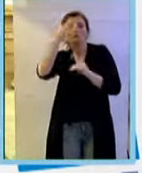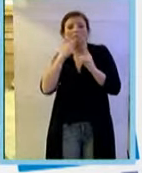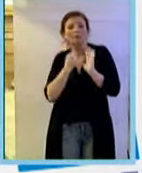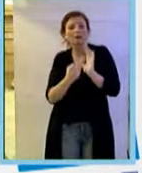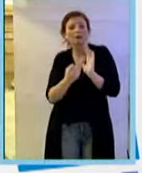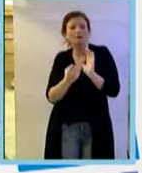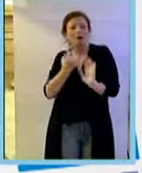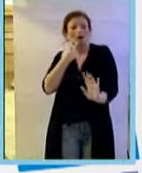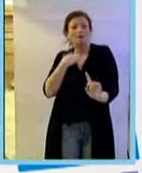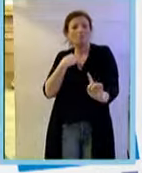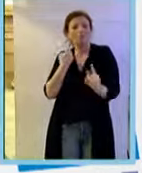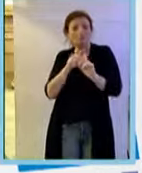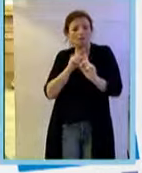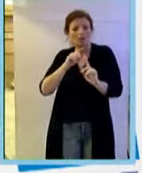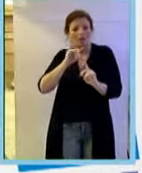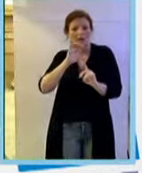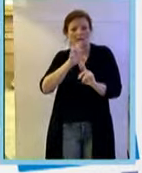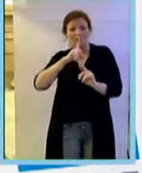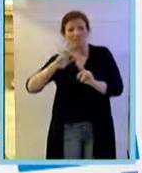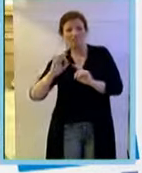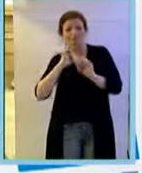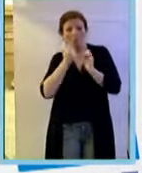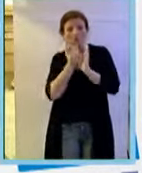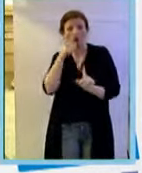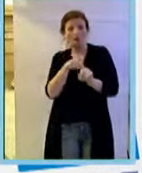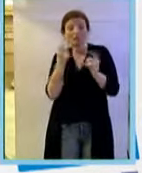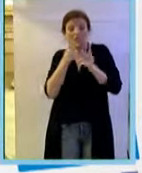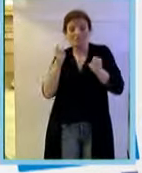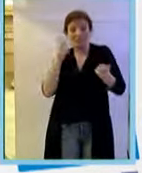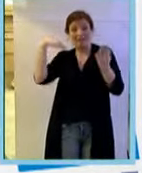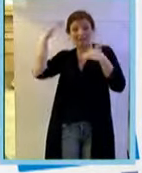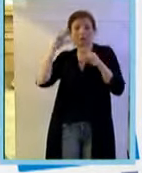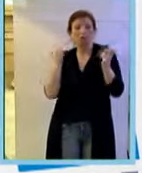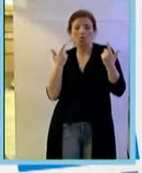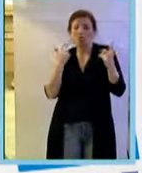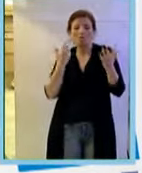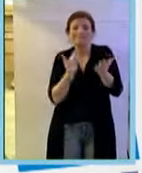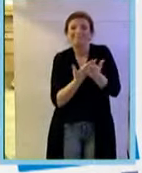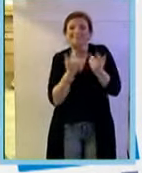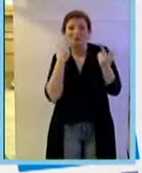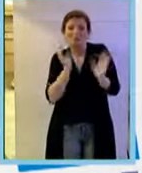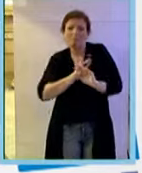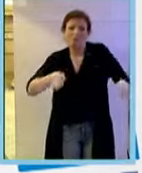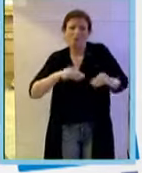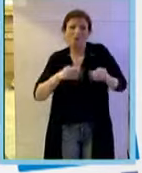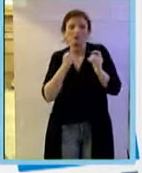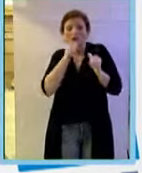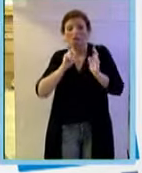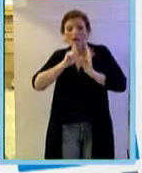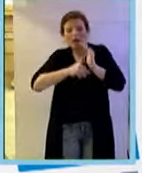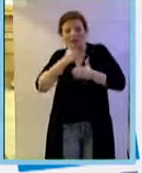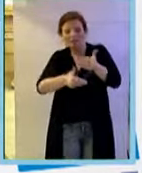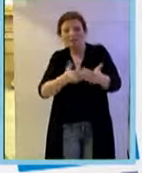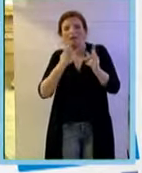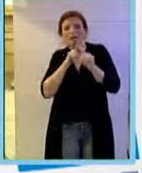VGF potesse essere importante. All'epoca però non c'era assolutamente nessuna prova, ci sono voluti diversi anni, prima di